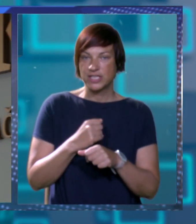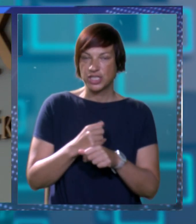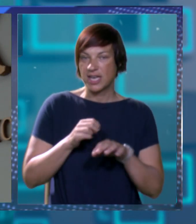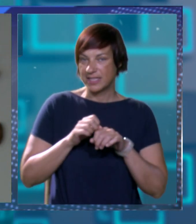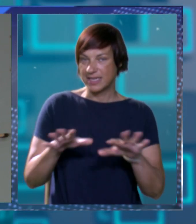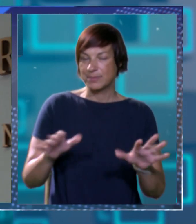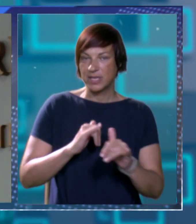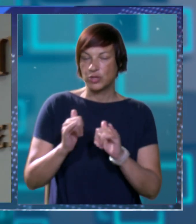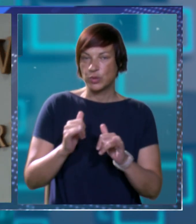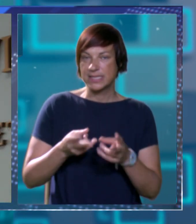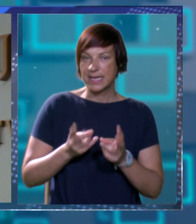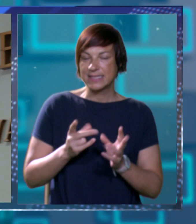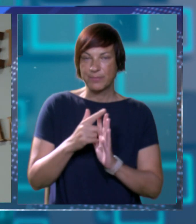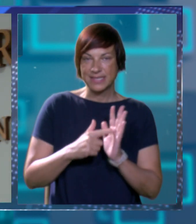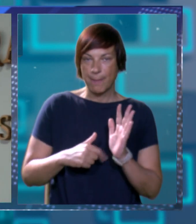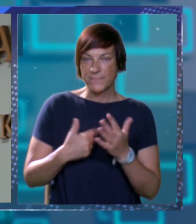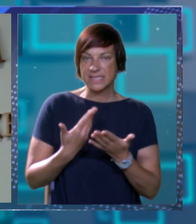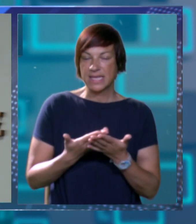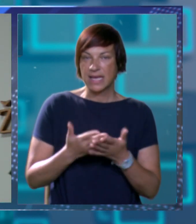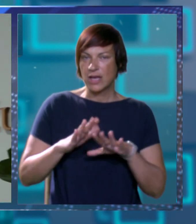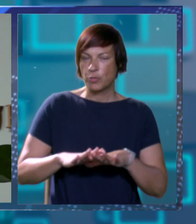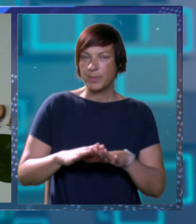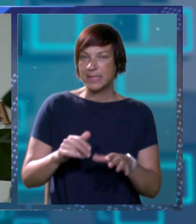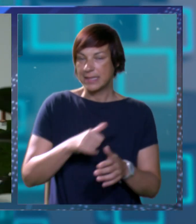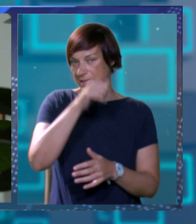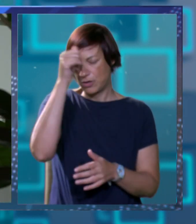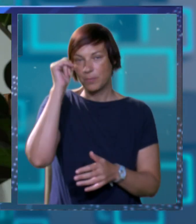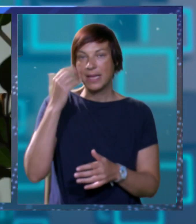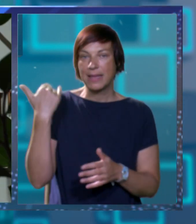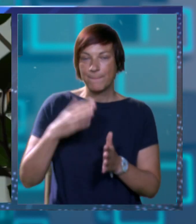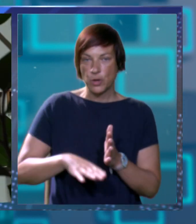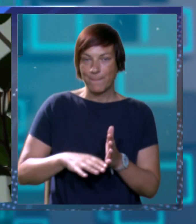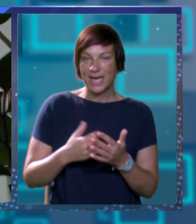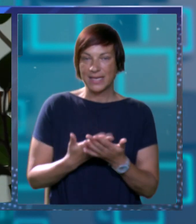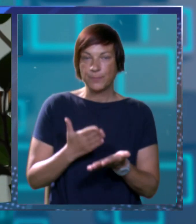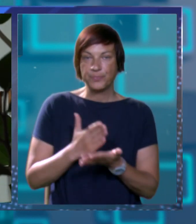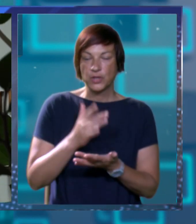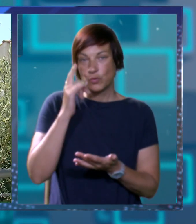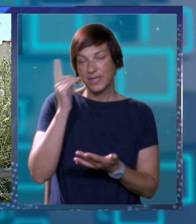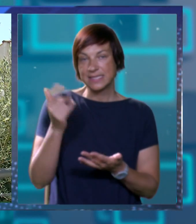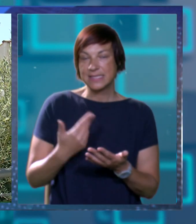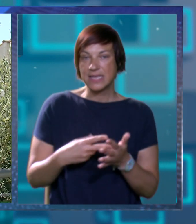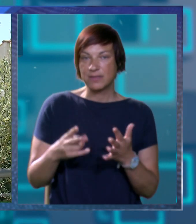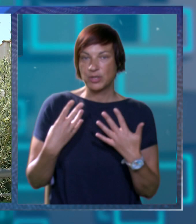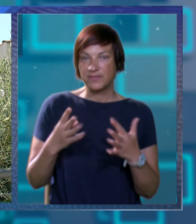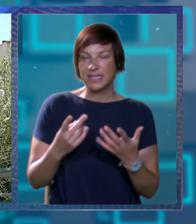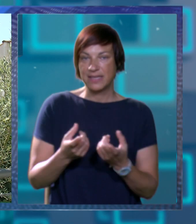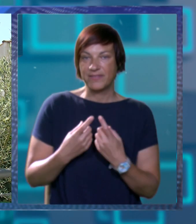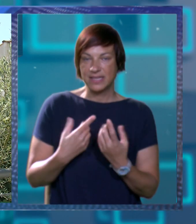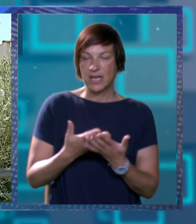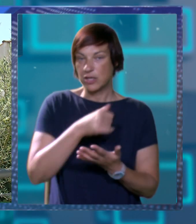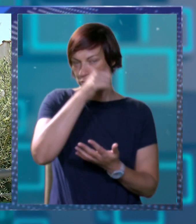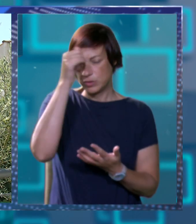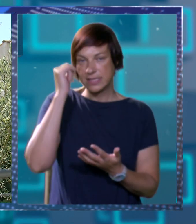radi na disperziji turista na zimske mjesece, kako bi pritisak tijegom ljeta bio manji. Uvijek se sjetimo o te slavne 2019, ali